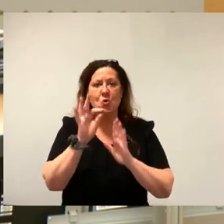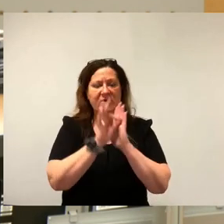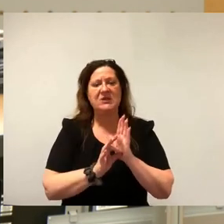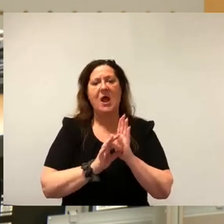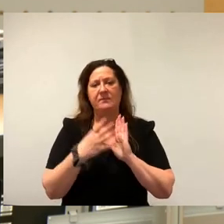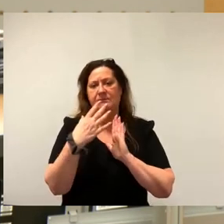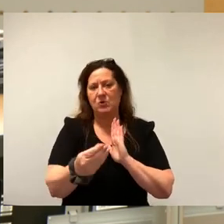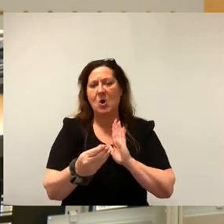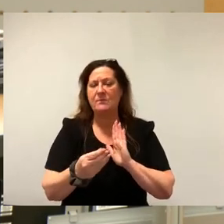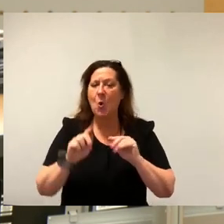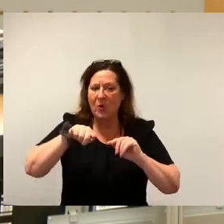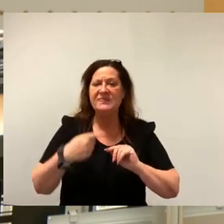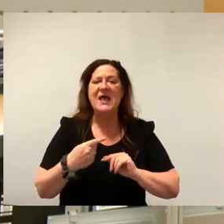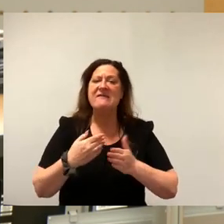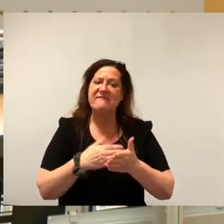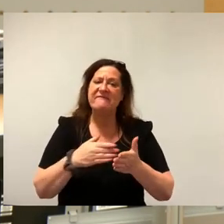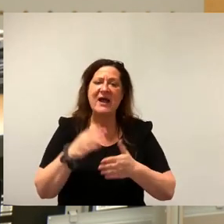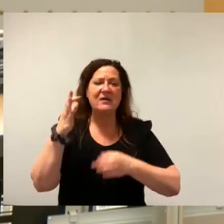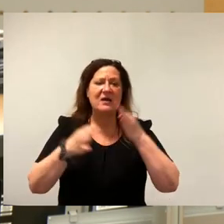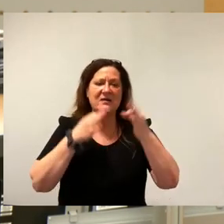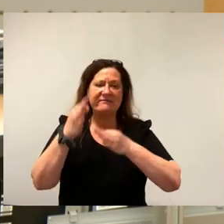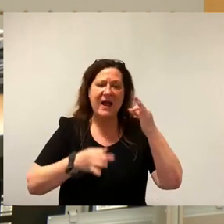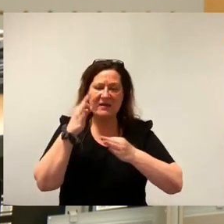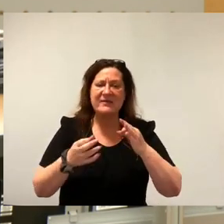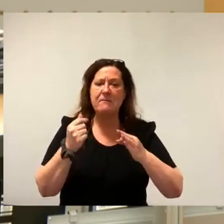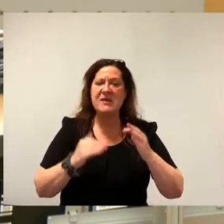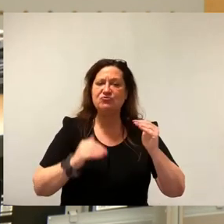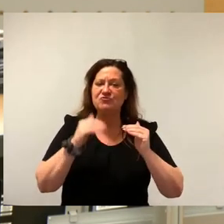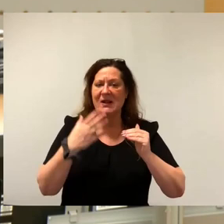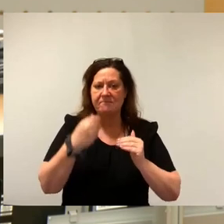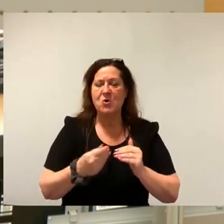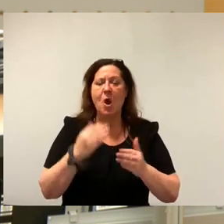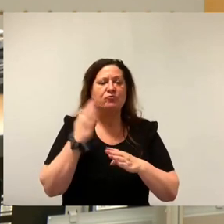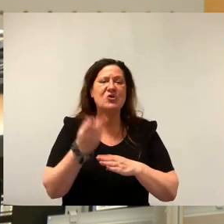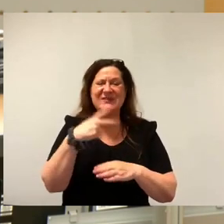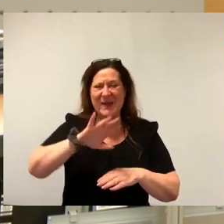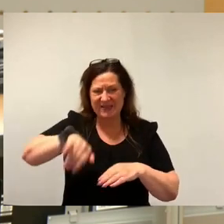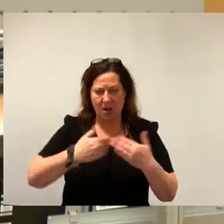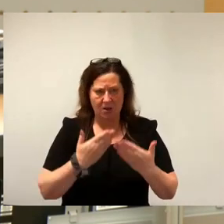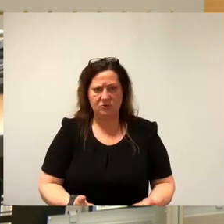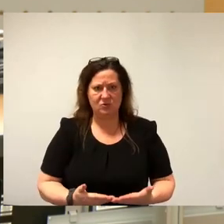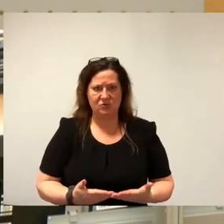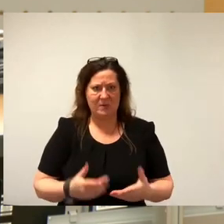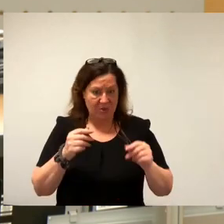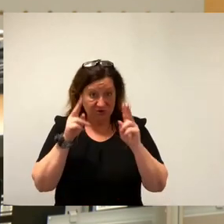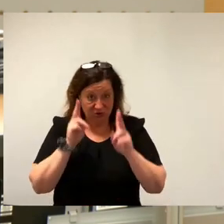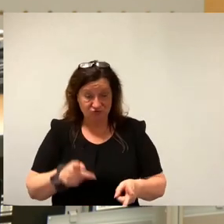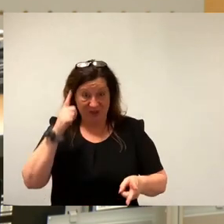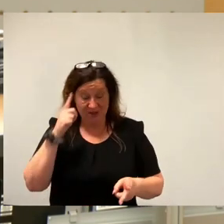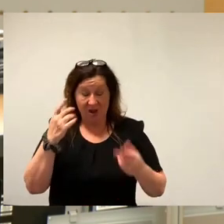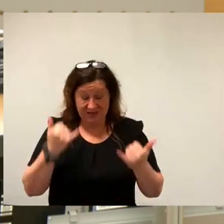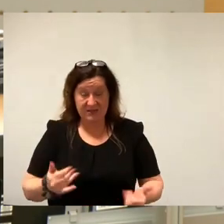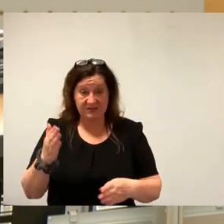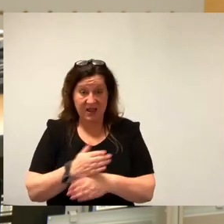Mietspiegel auch weiterhin erstellen zu können, wie es bereits seit 20 Jahren der Fall ist. Der Stadtrat steht jetzt hier also vor der Wahl. Der Verwaltungsvorlage